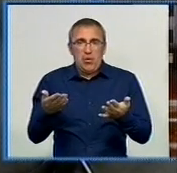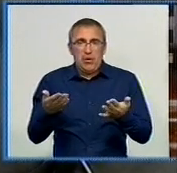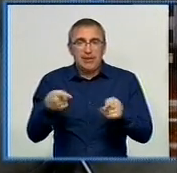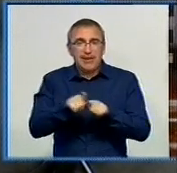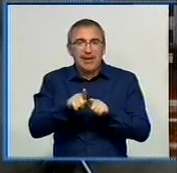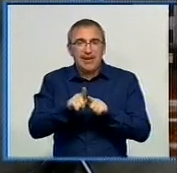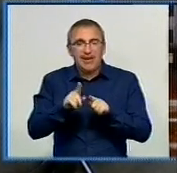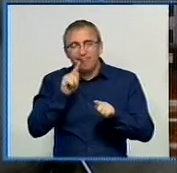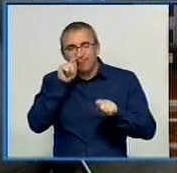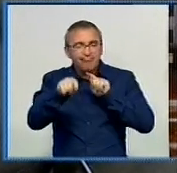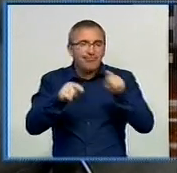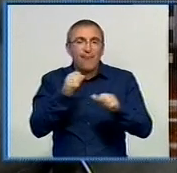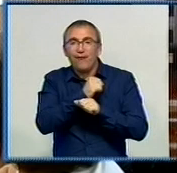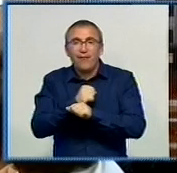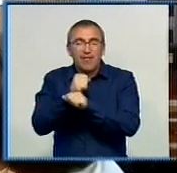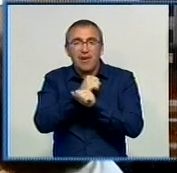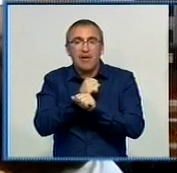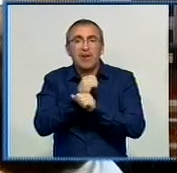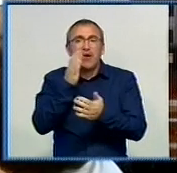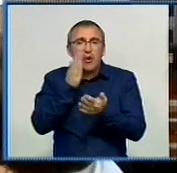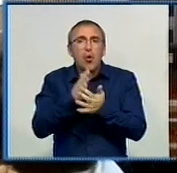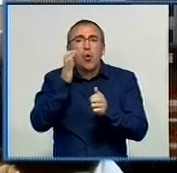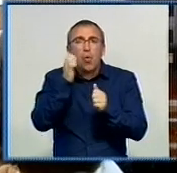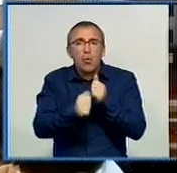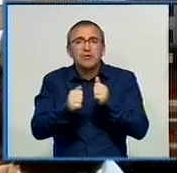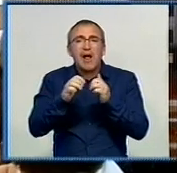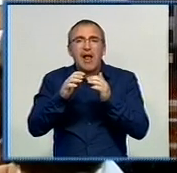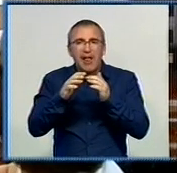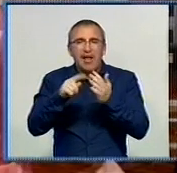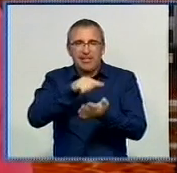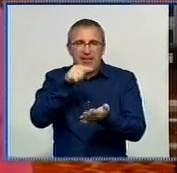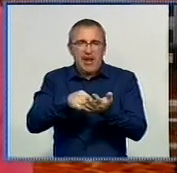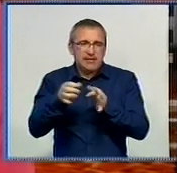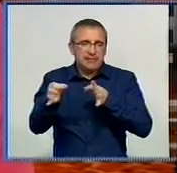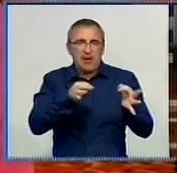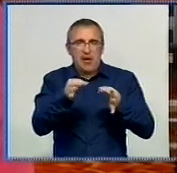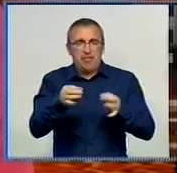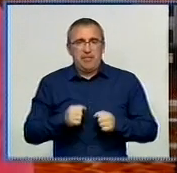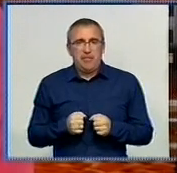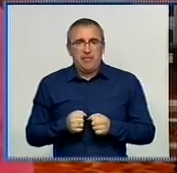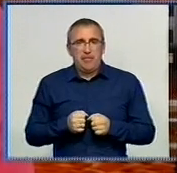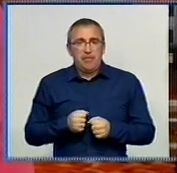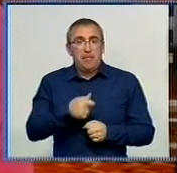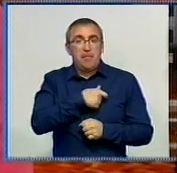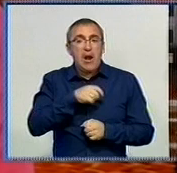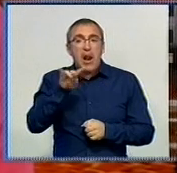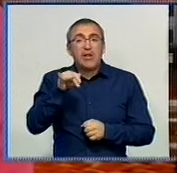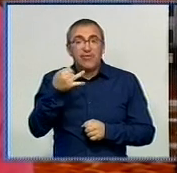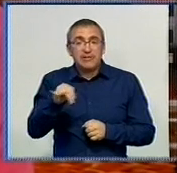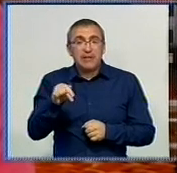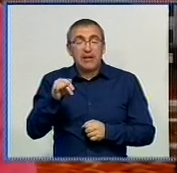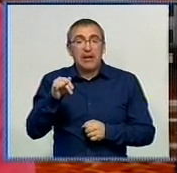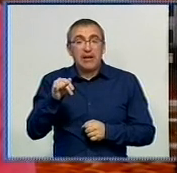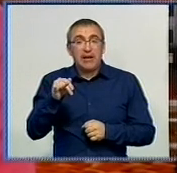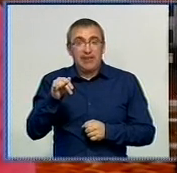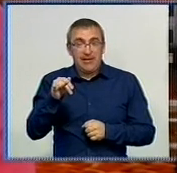що стихійні місця відпочинку є практично в кожному населеному пункті. Представники посольства Латвійської республіки